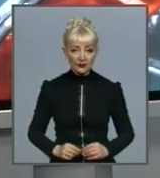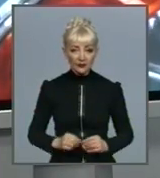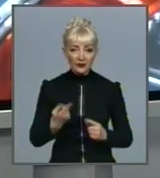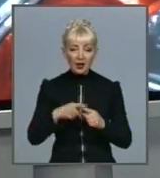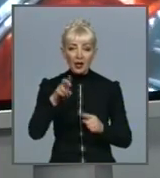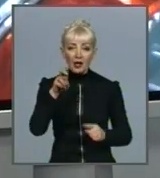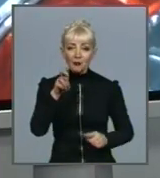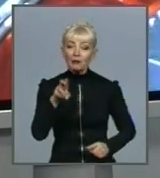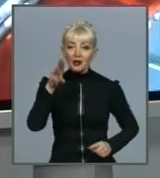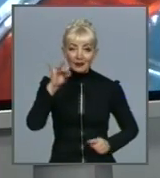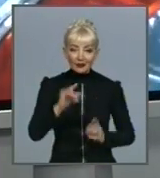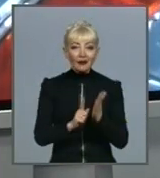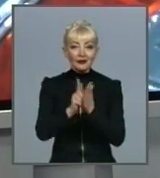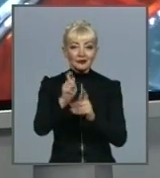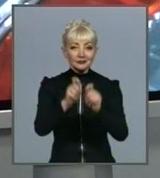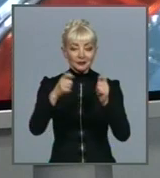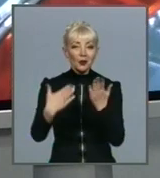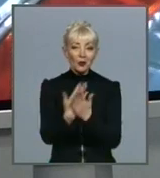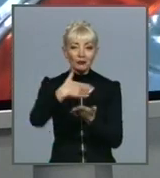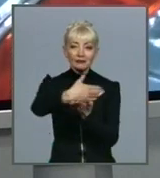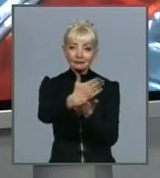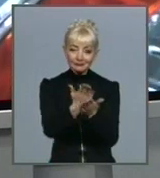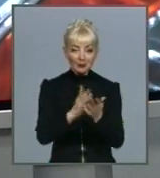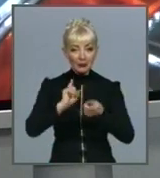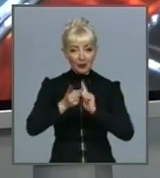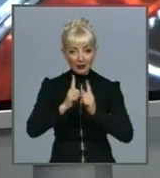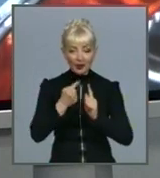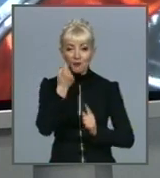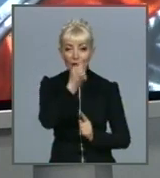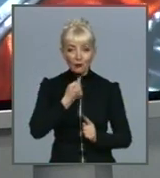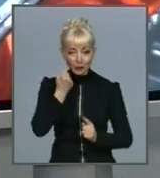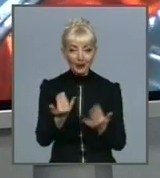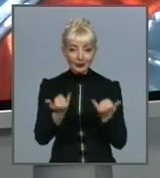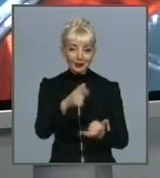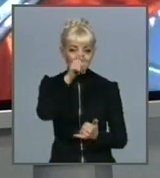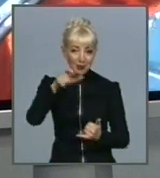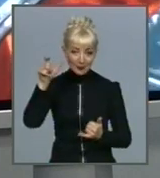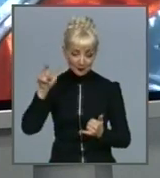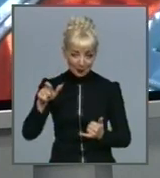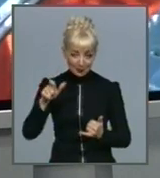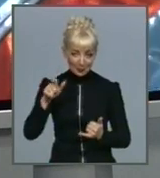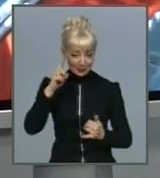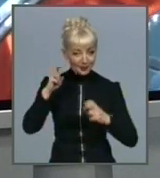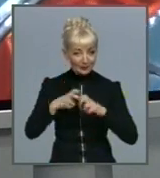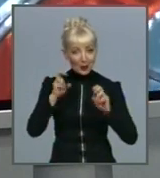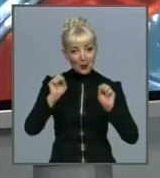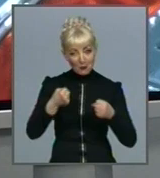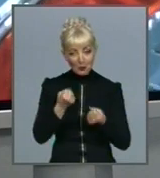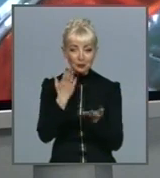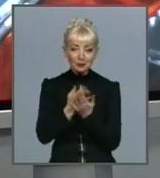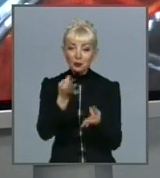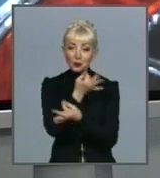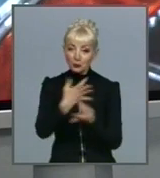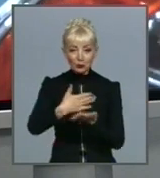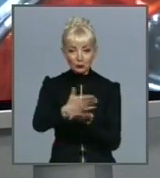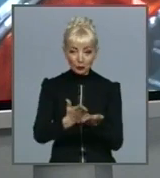запрацював новий сервіс «Веб-перекладач мови жестів». Тепер люди з вадами слуху можуть без перешкод отримати будь-яку послугу. Як це